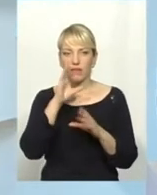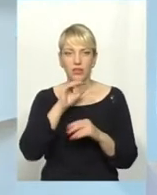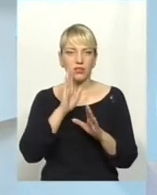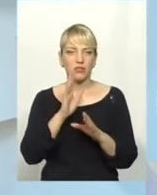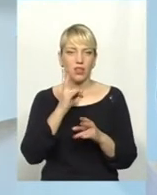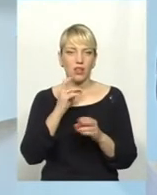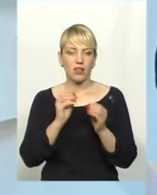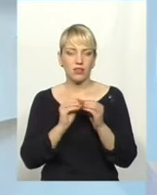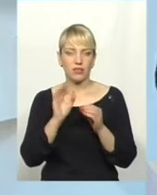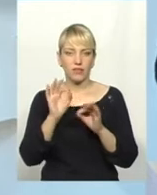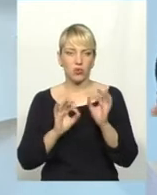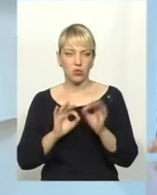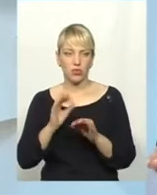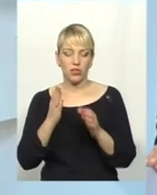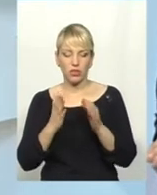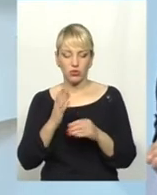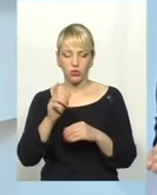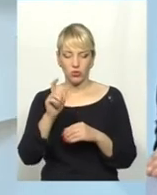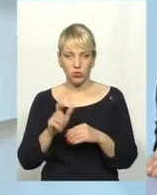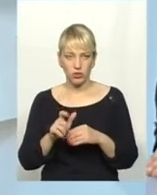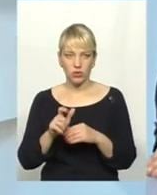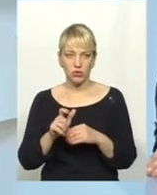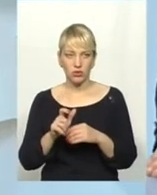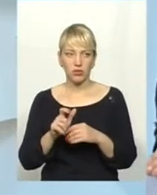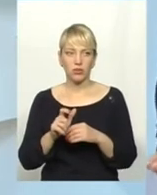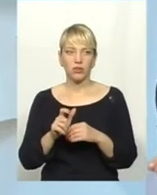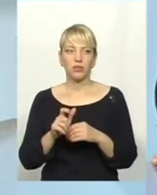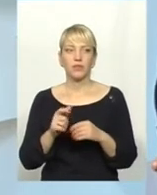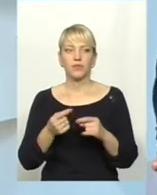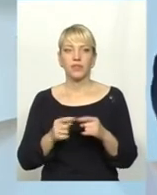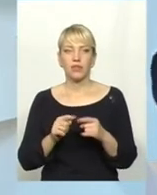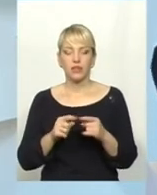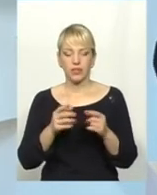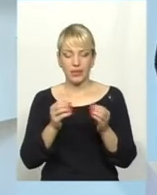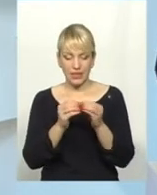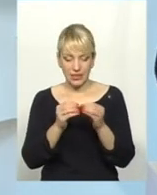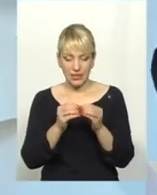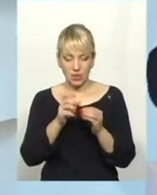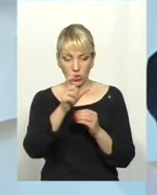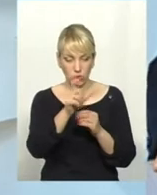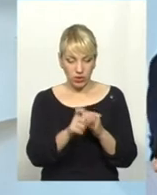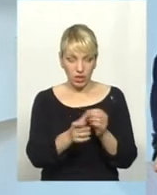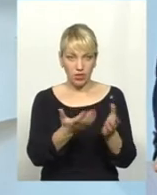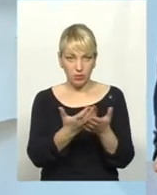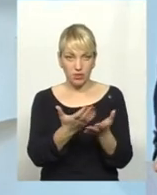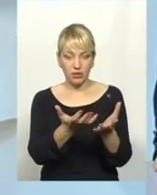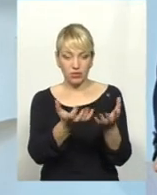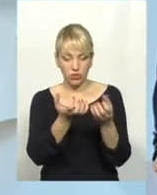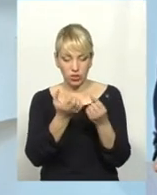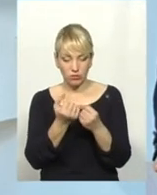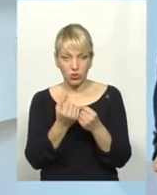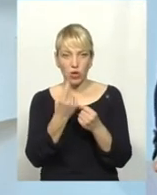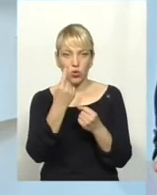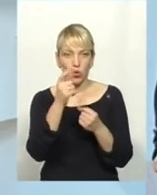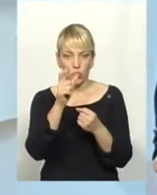якщо ми завідомо хворих 10 людей, візьмемо, то діагноз буде поставлено одному. А решта